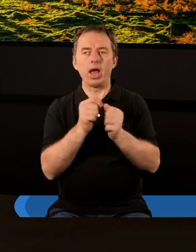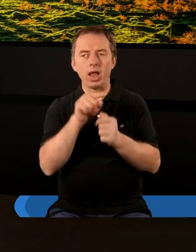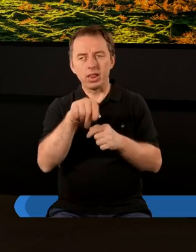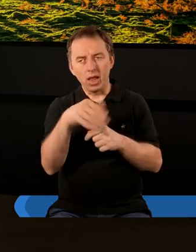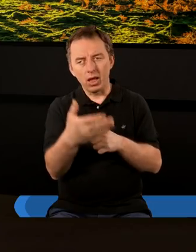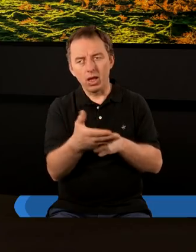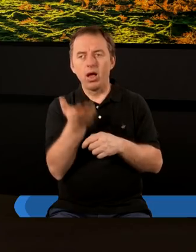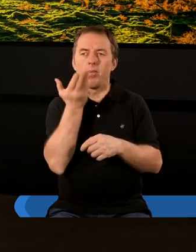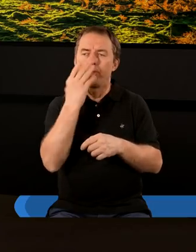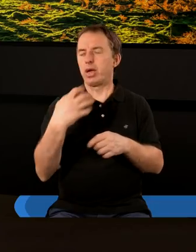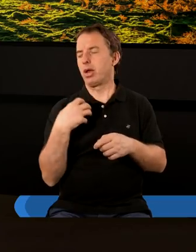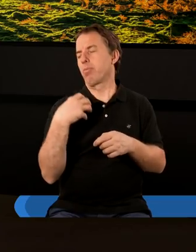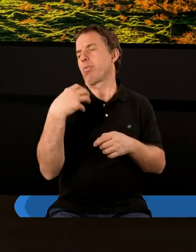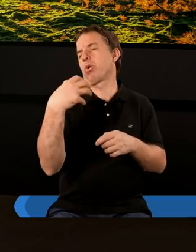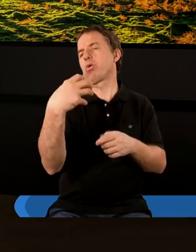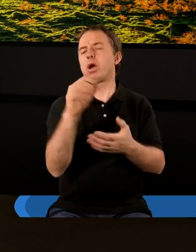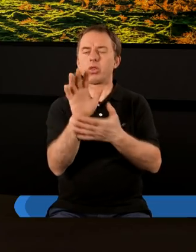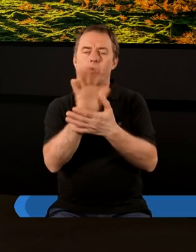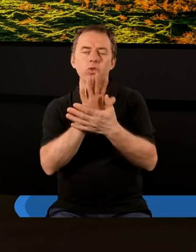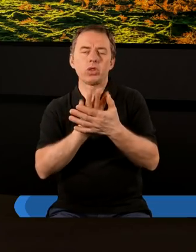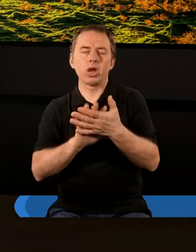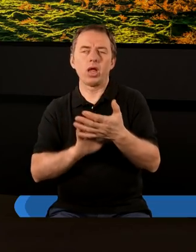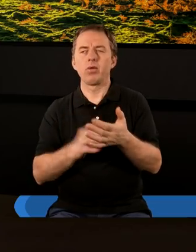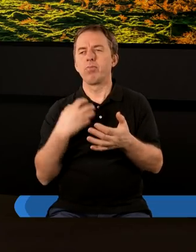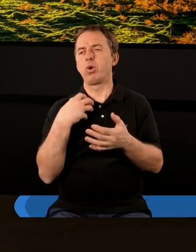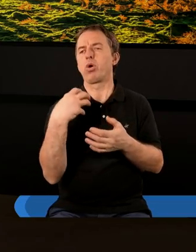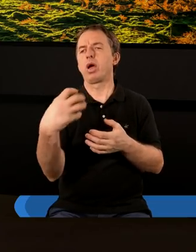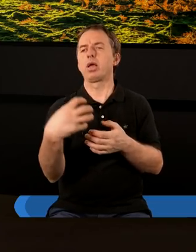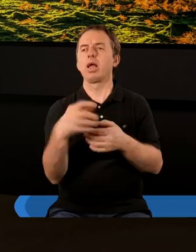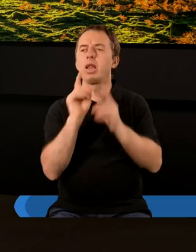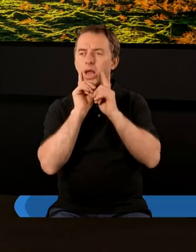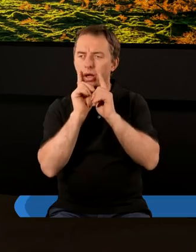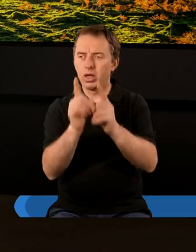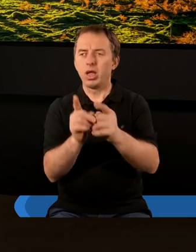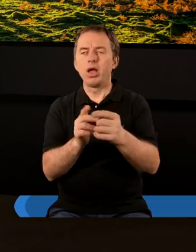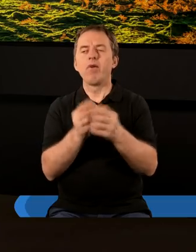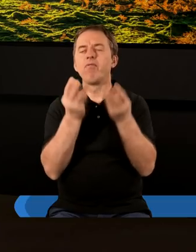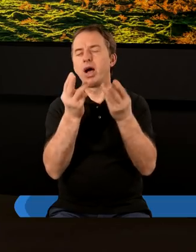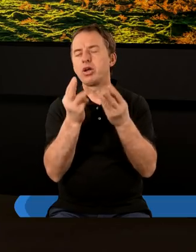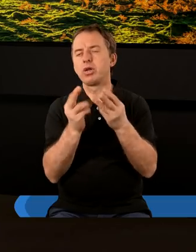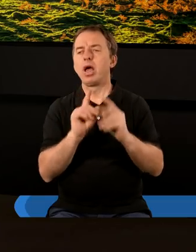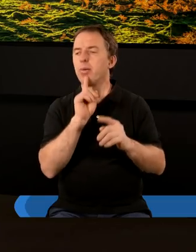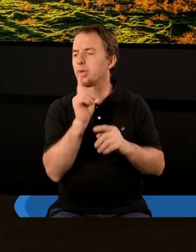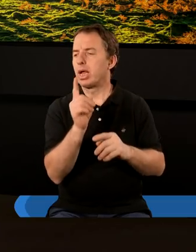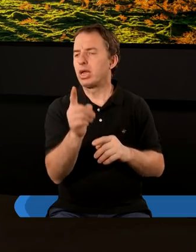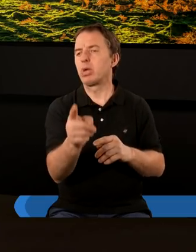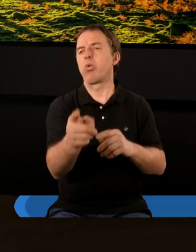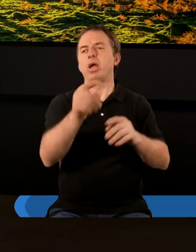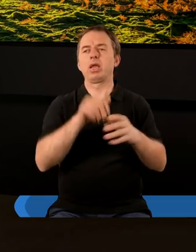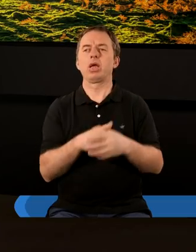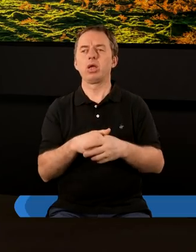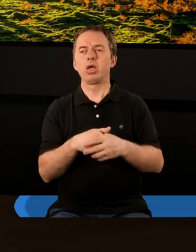bardzo bogatym w treść, bardzo bogatym naprawdę w istotne, cenne przesłanie,